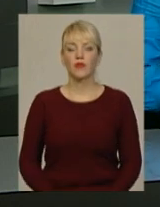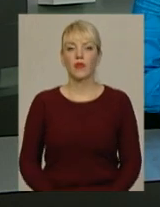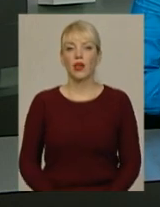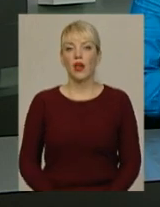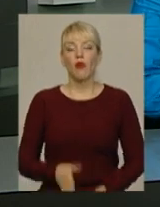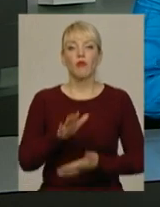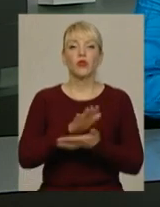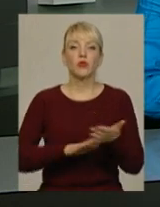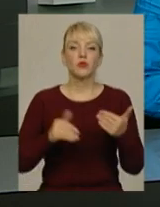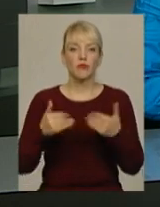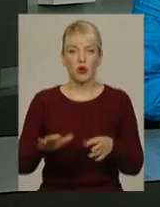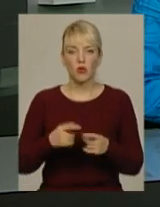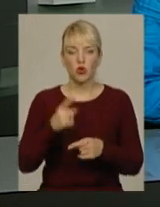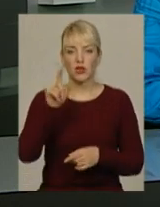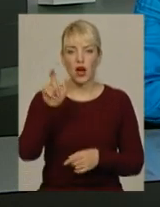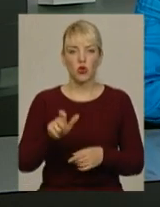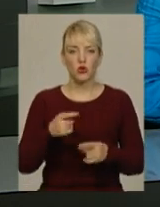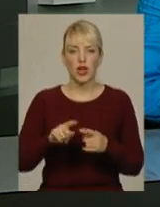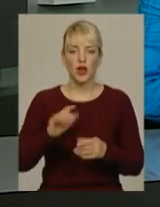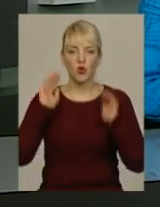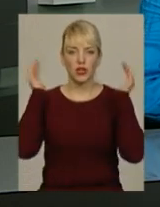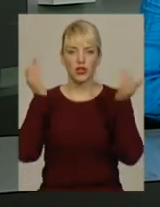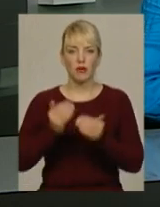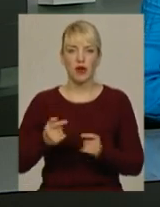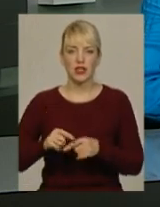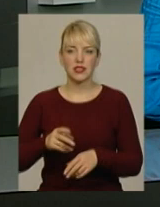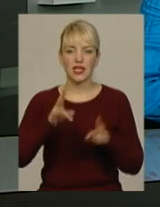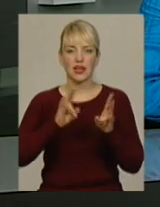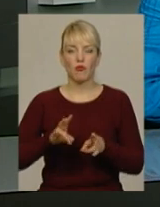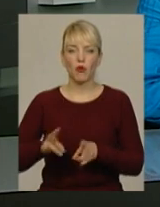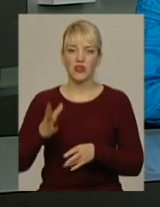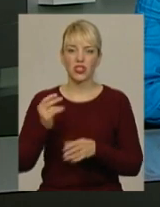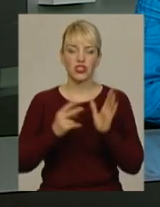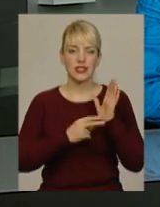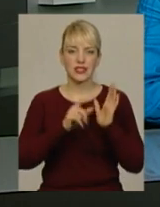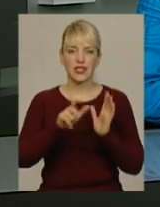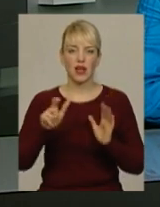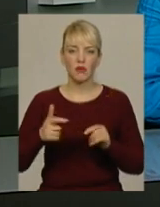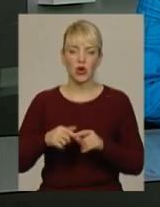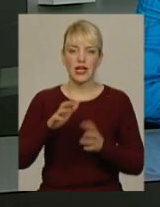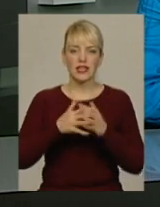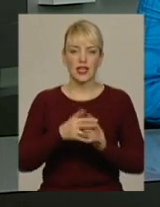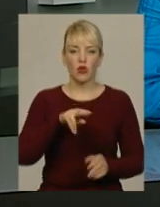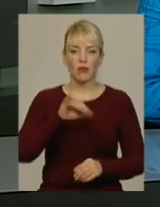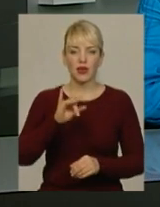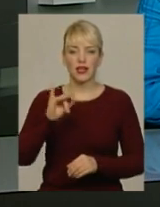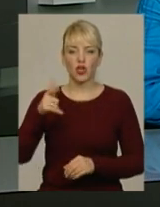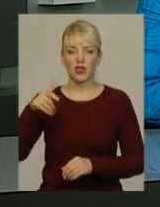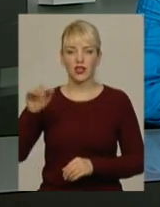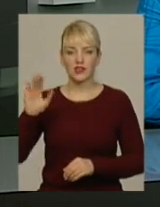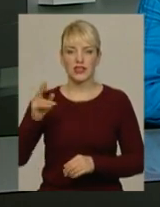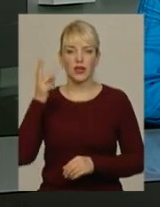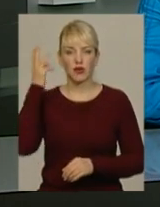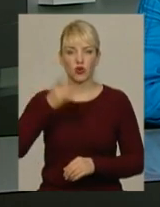Продовжуємо випуск. Одна людина у реанімації, травмовані іще семеро. У селі Пирогівці Хмельницького району